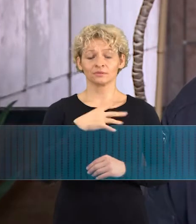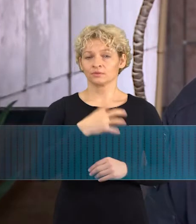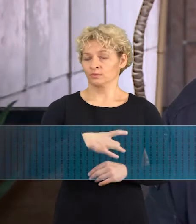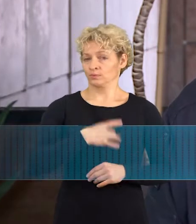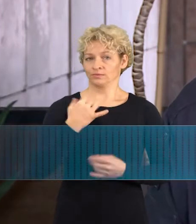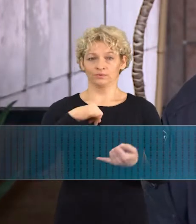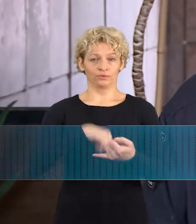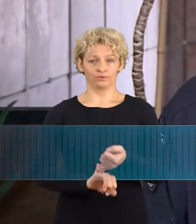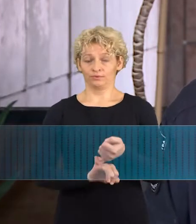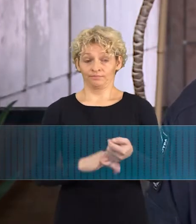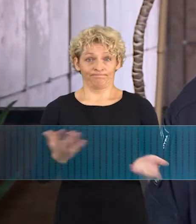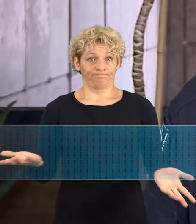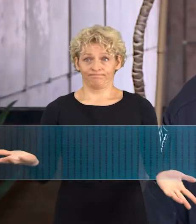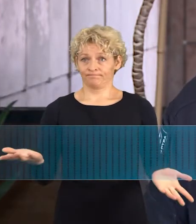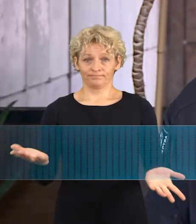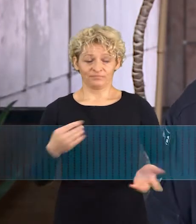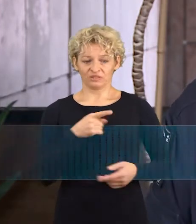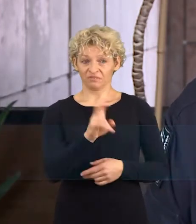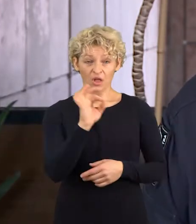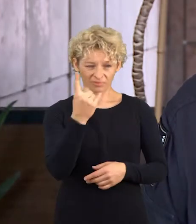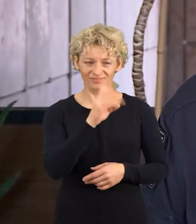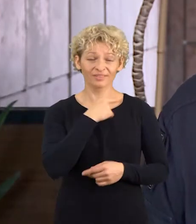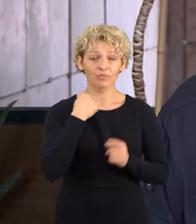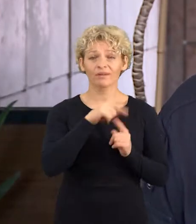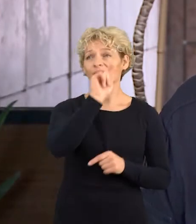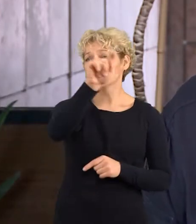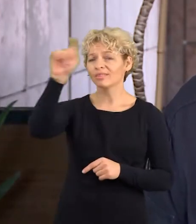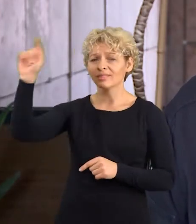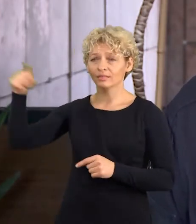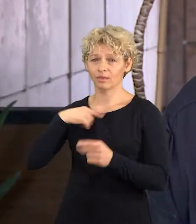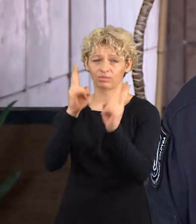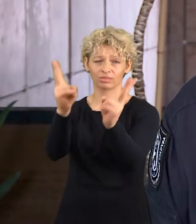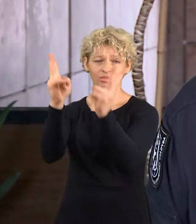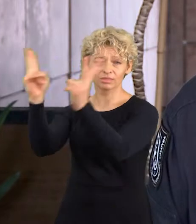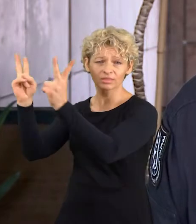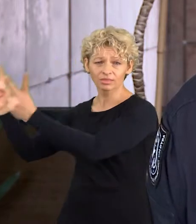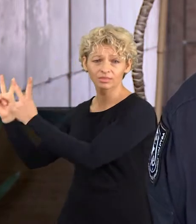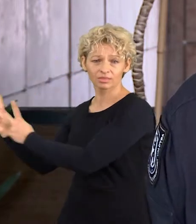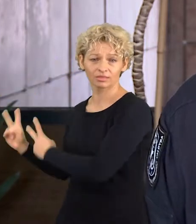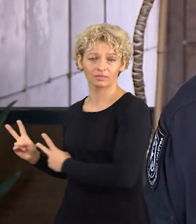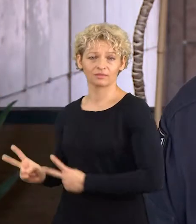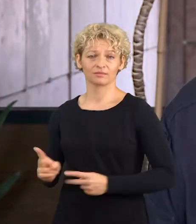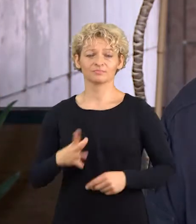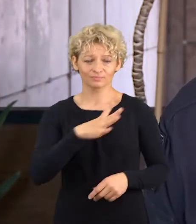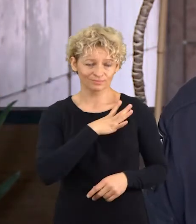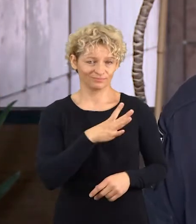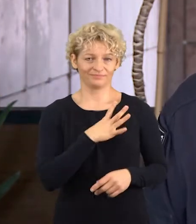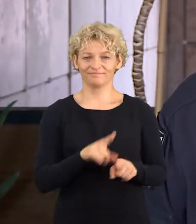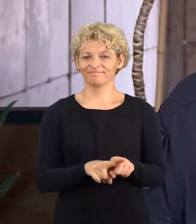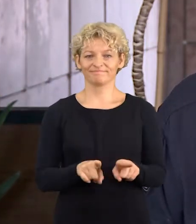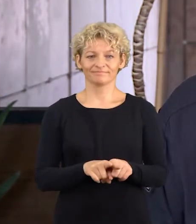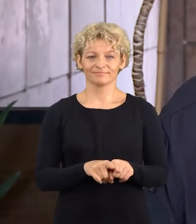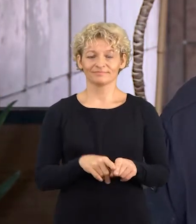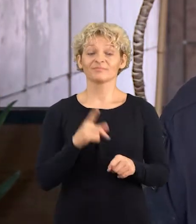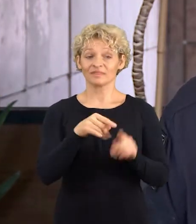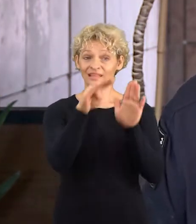Buvo šiais metais ir dar vienas atvejais. Taip pat su tokiu pačiu skyšiu buvo įkūrinėjimo krosnis ir taip pat kilogaisras ir